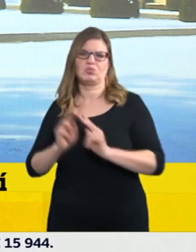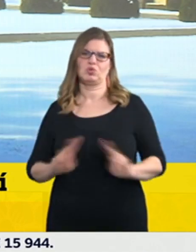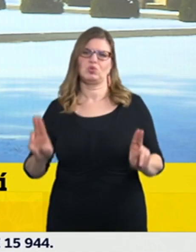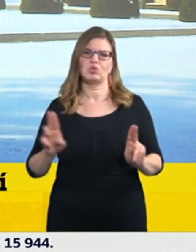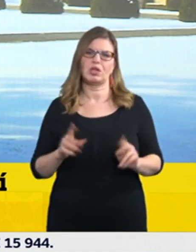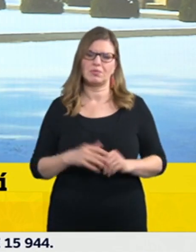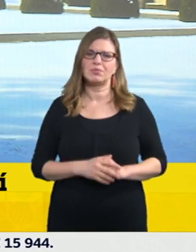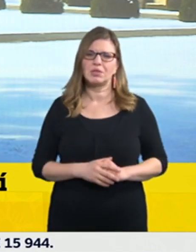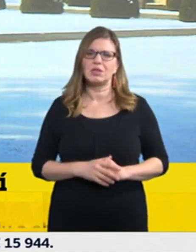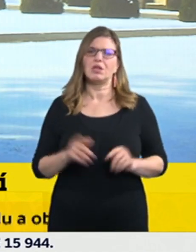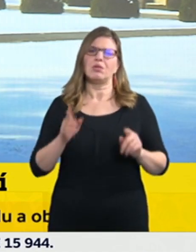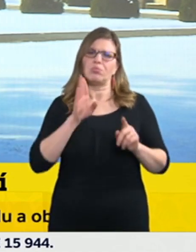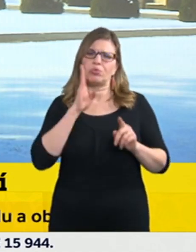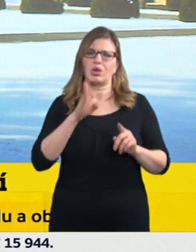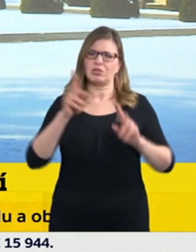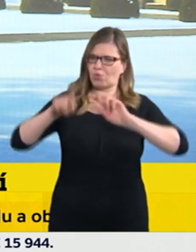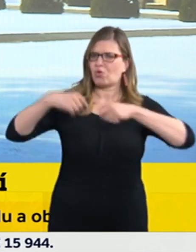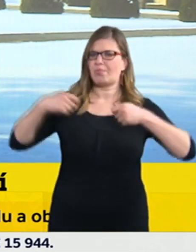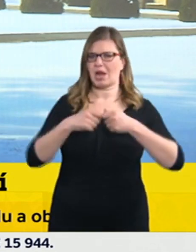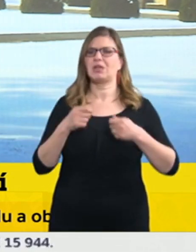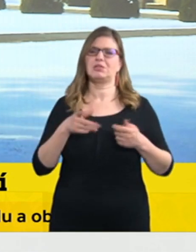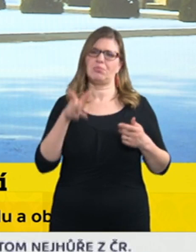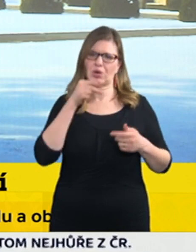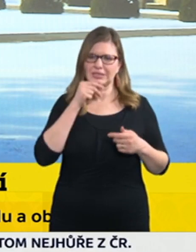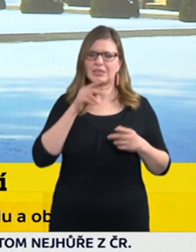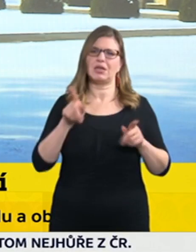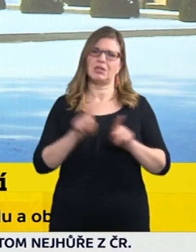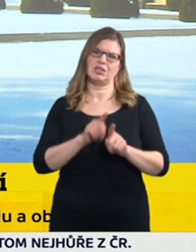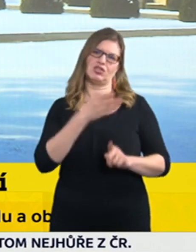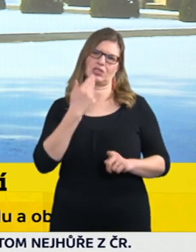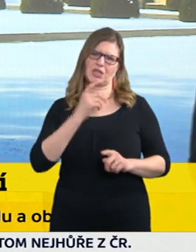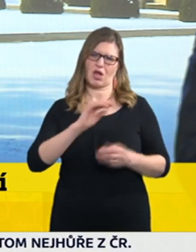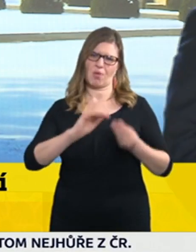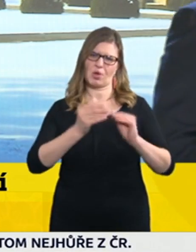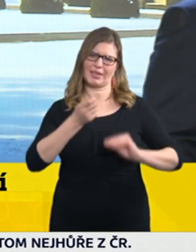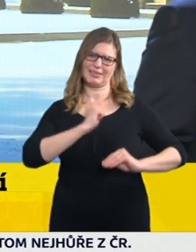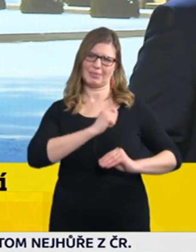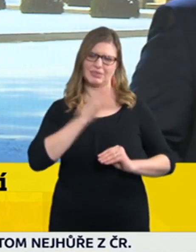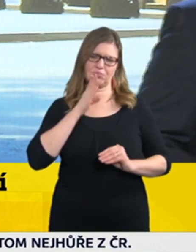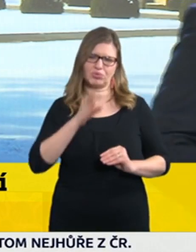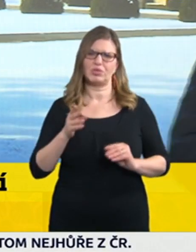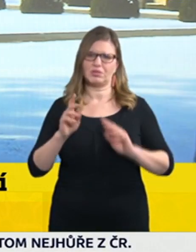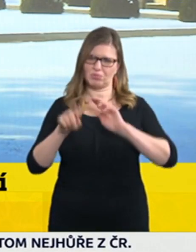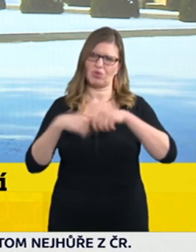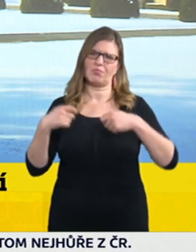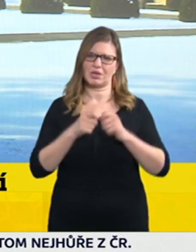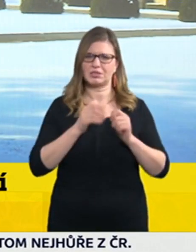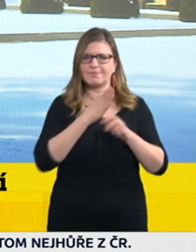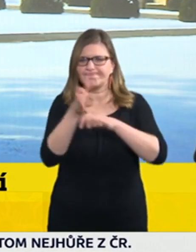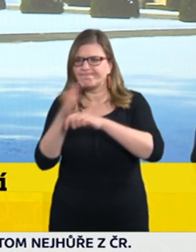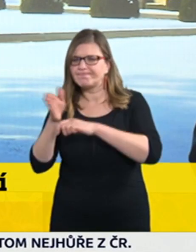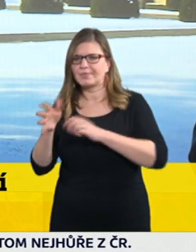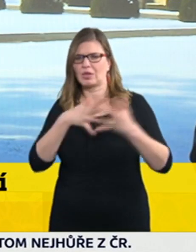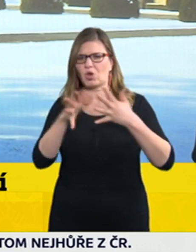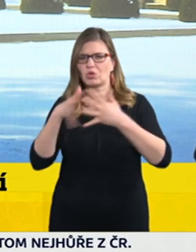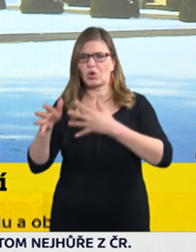spolupracovat a policie má ten výkonný mandát toho, aby nejenom zkontrolovali, ale aby případně prostě